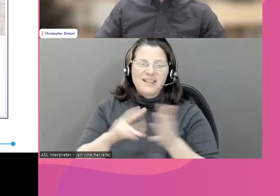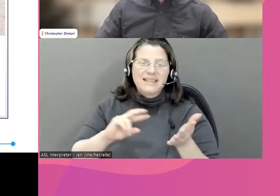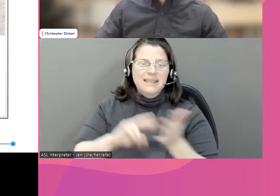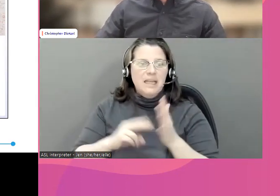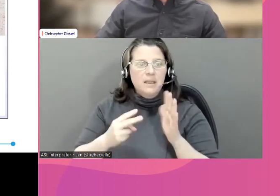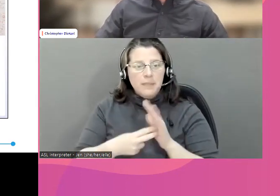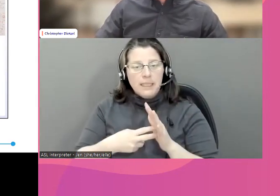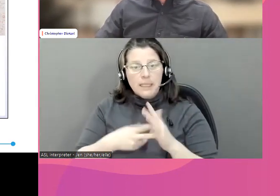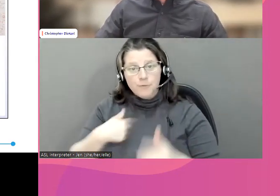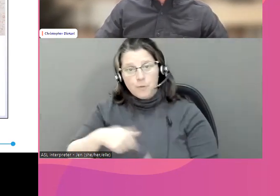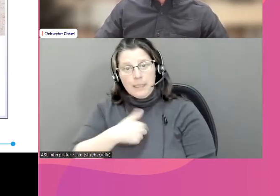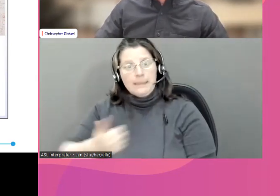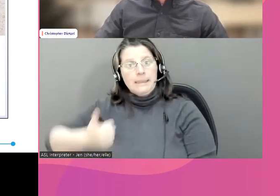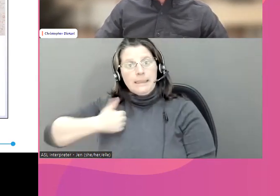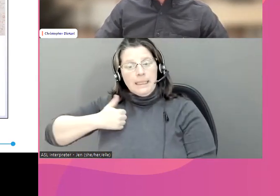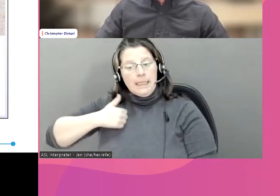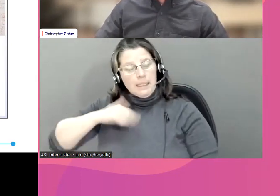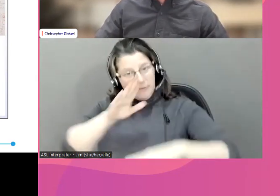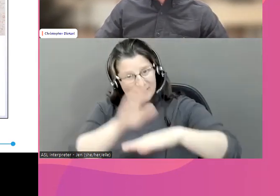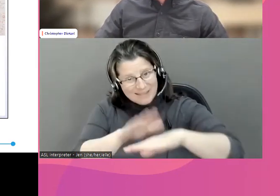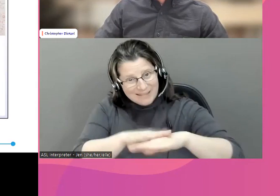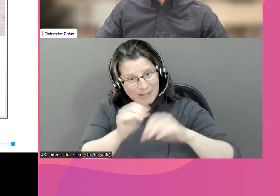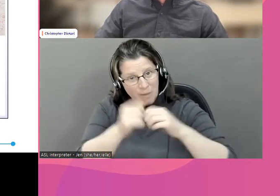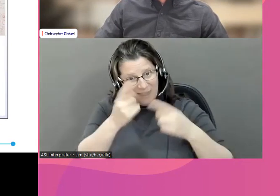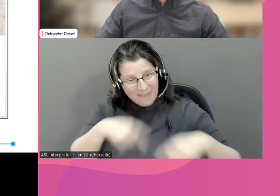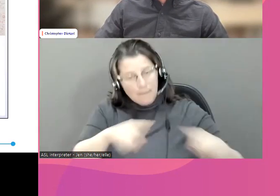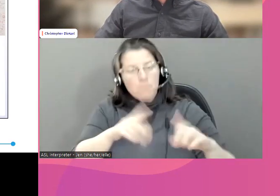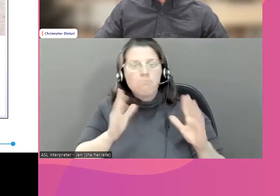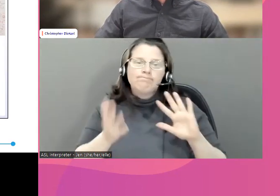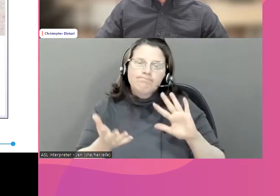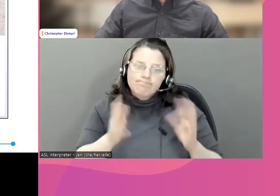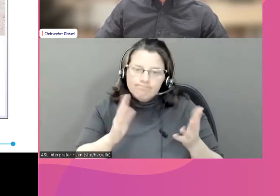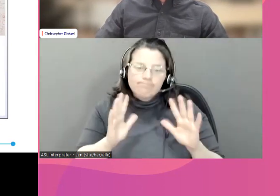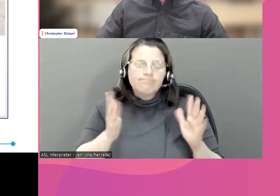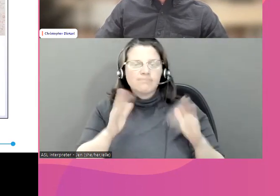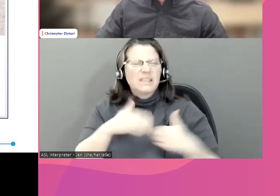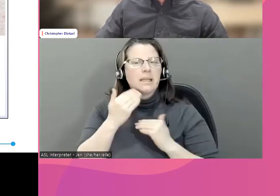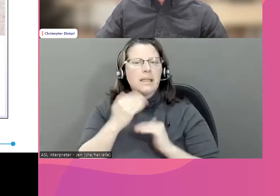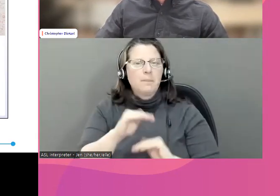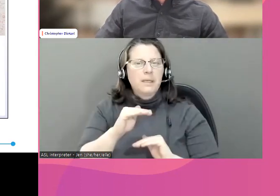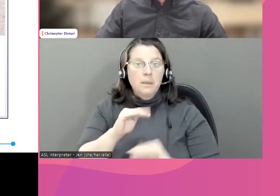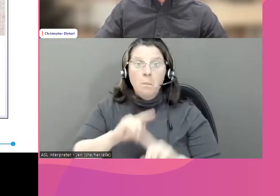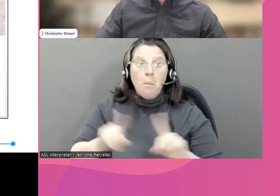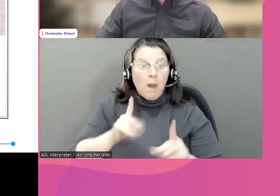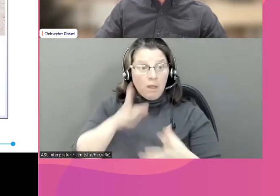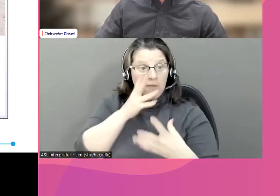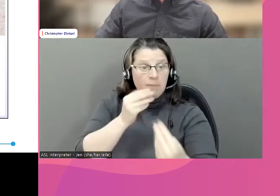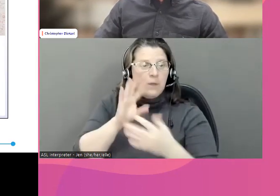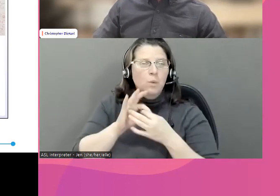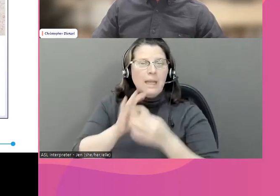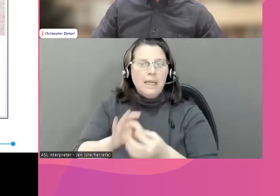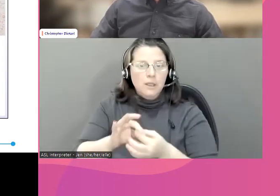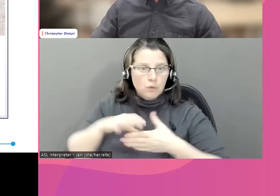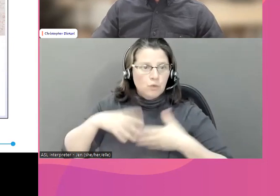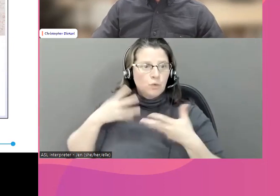ne sont pas la meilleure représentation. Mais, ceci dit, les ressources sont très pertinentes et très utiles. Les ressources